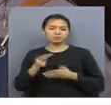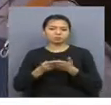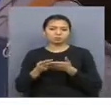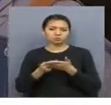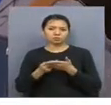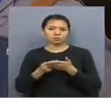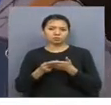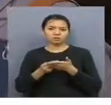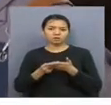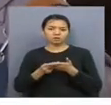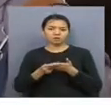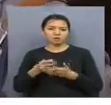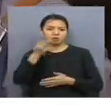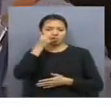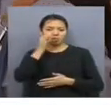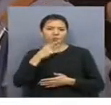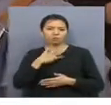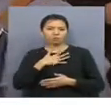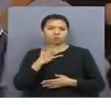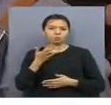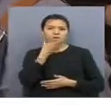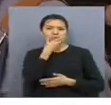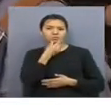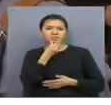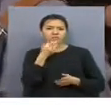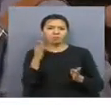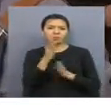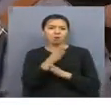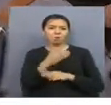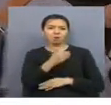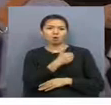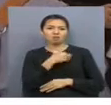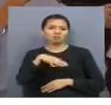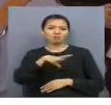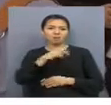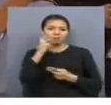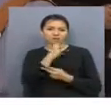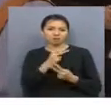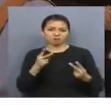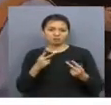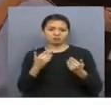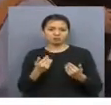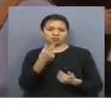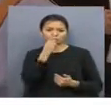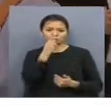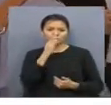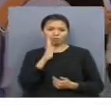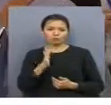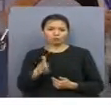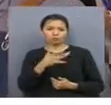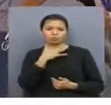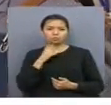айтсам қателеспеймін. Біз енді бұрабайдың сөзсіз ұлылығын жаңа қырынан толық көрзетпек біз. Барлығы алда деймектін, ал